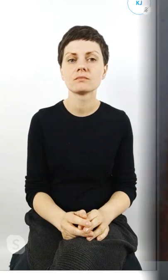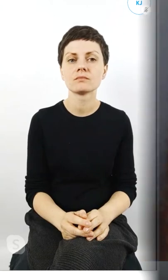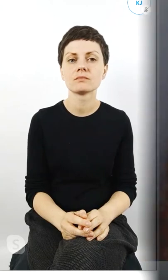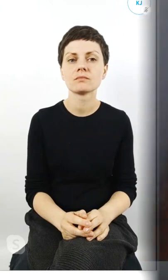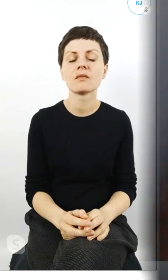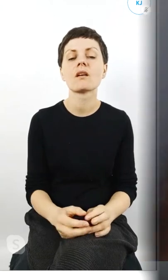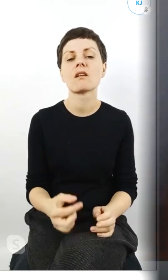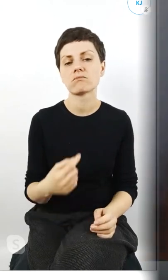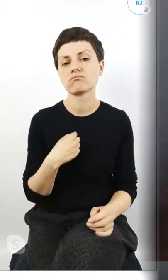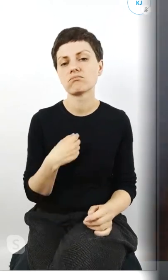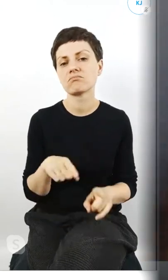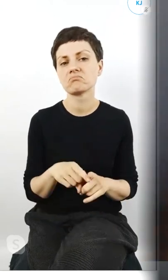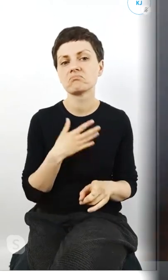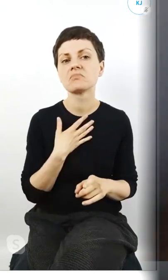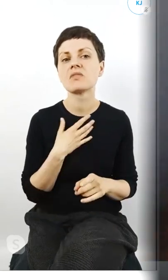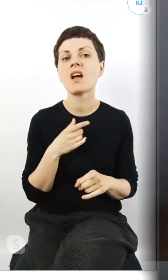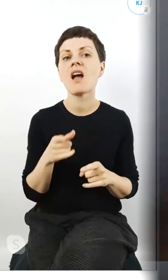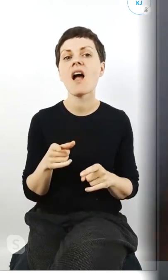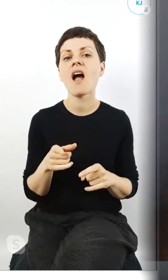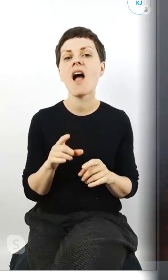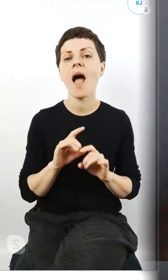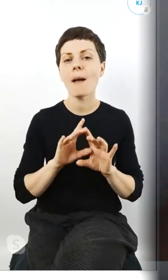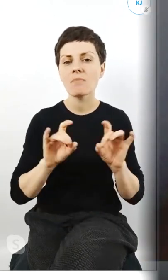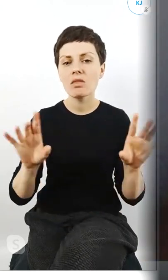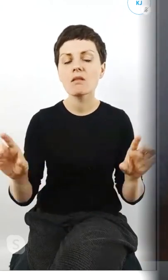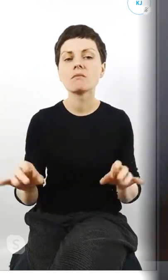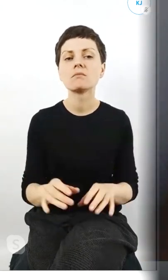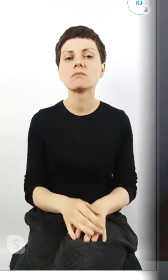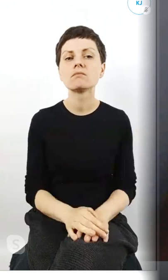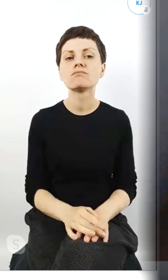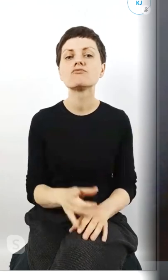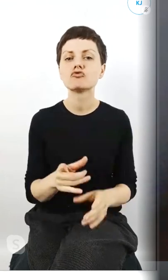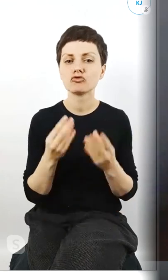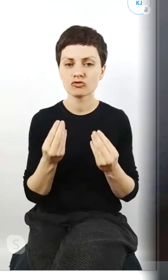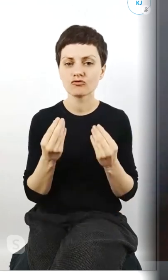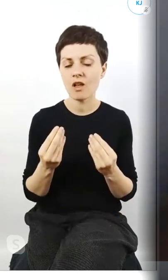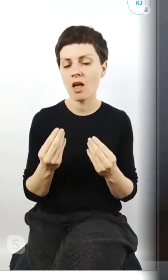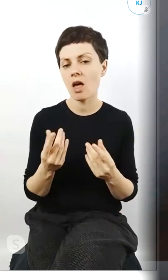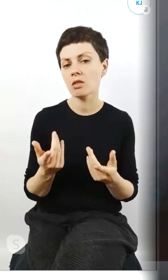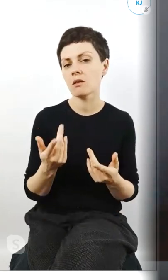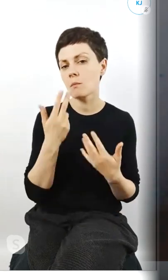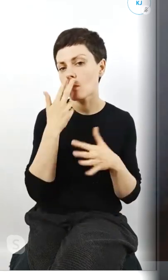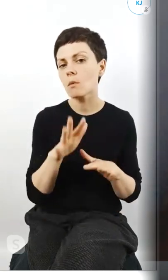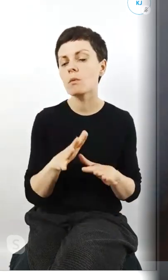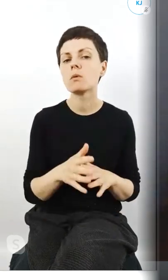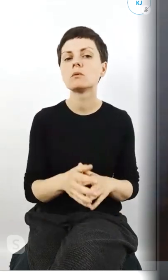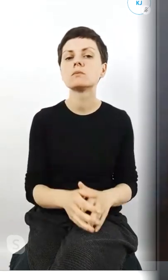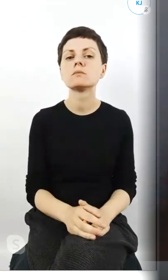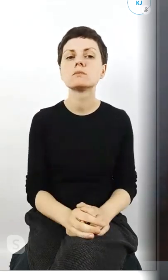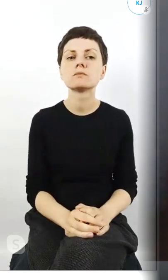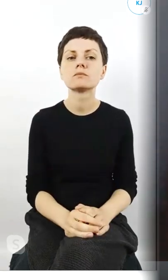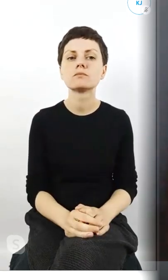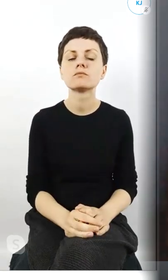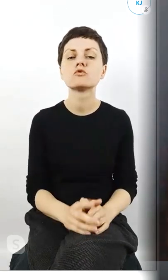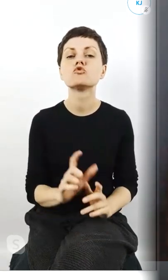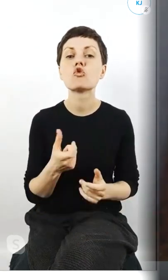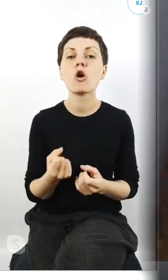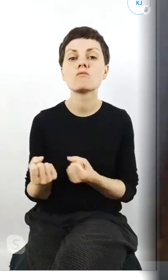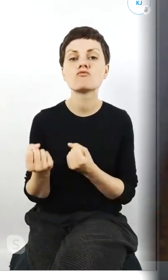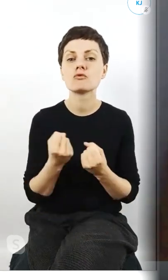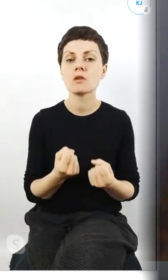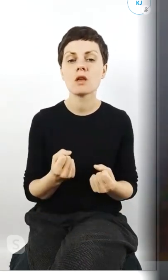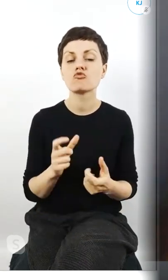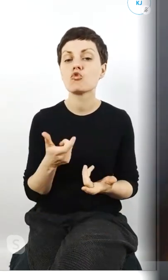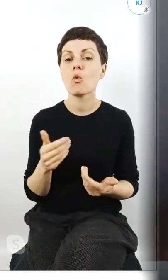takie wrażenie że ta epidemia jest świetnym zobrazowaniem tego co przyniesie dla nas co może